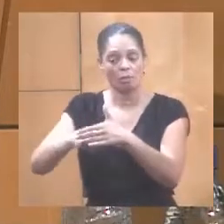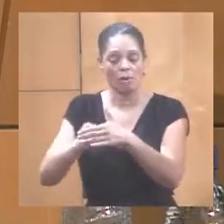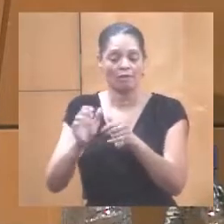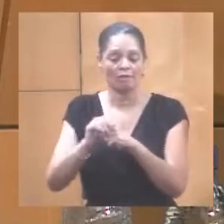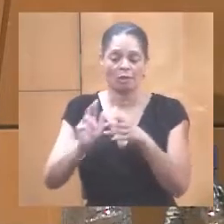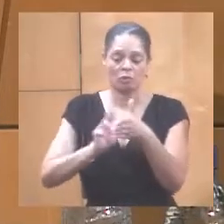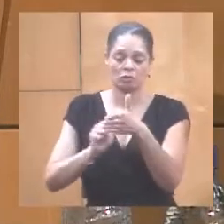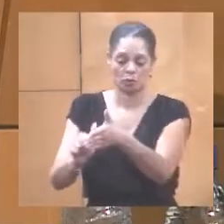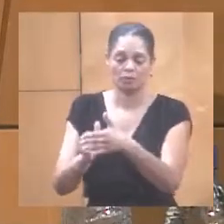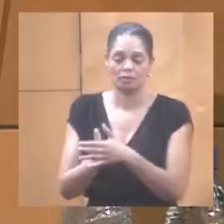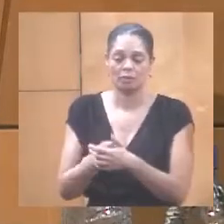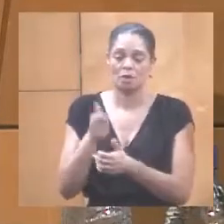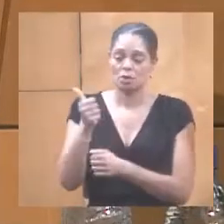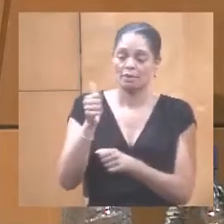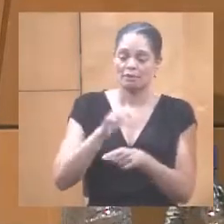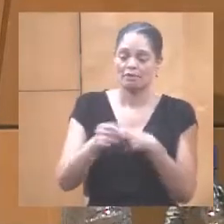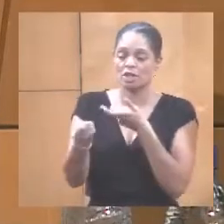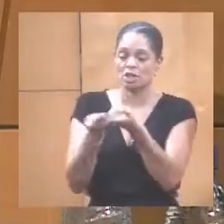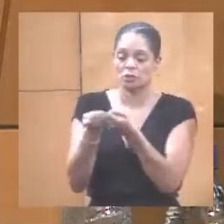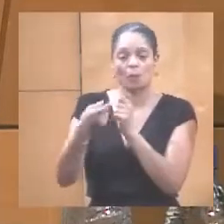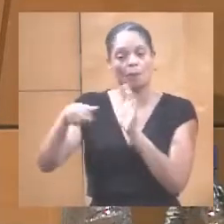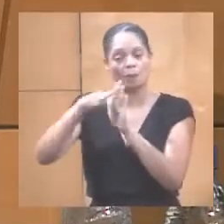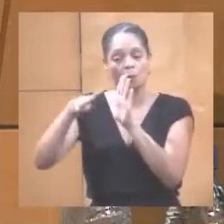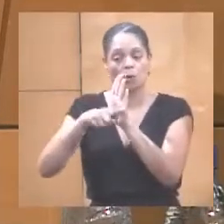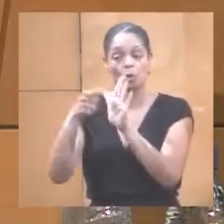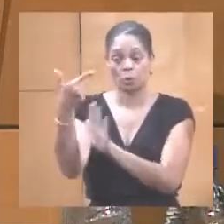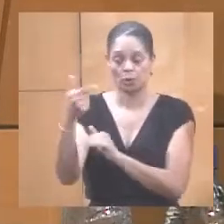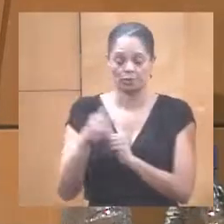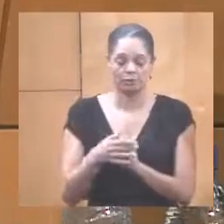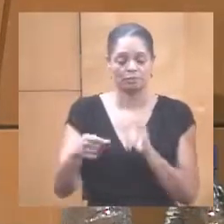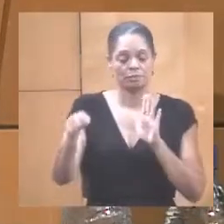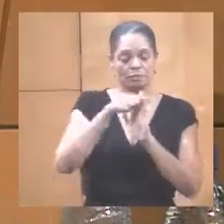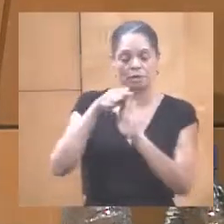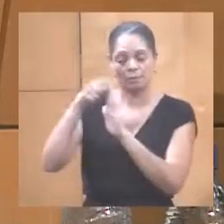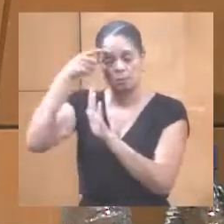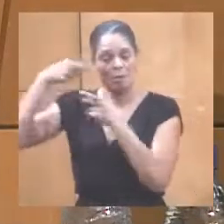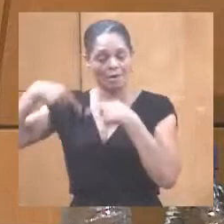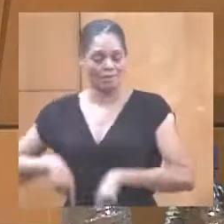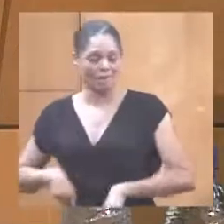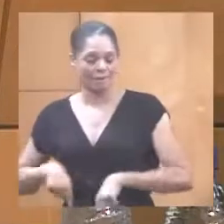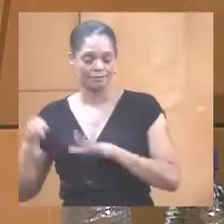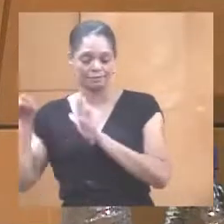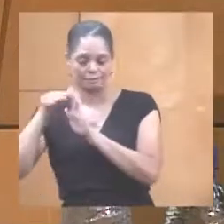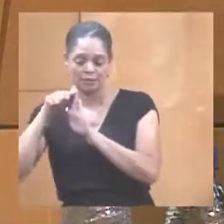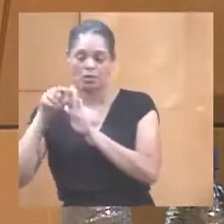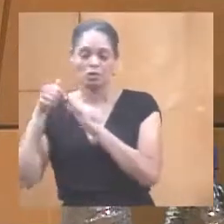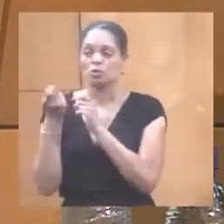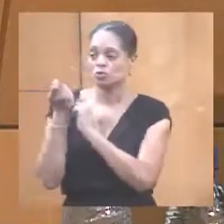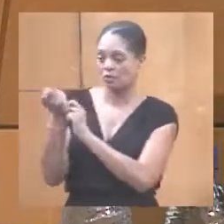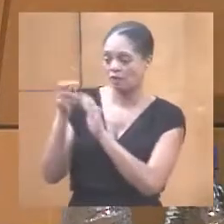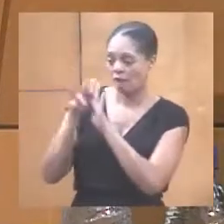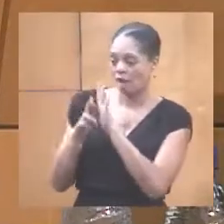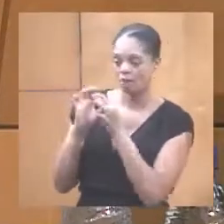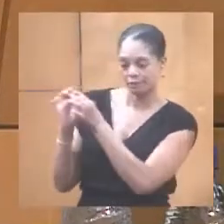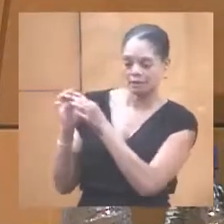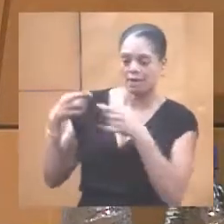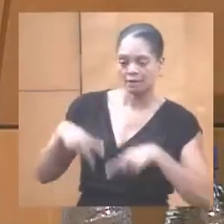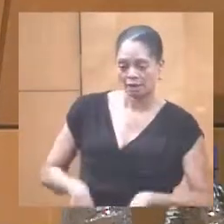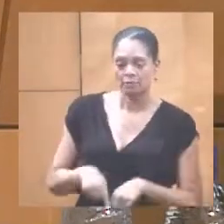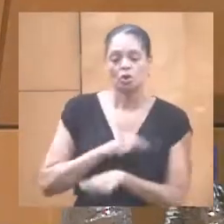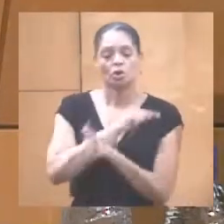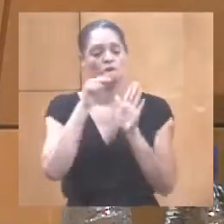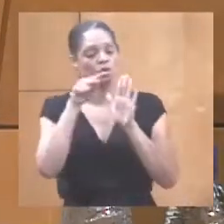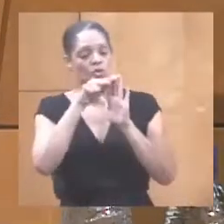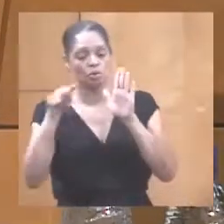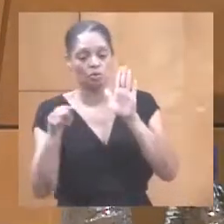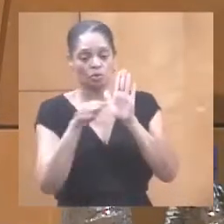qui fait que Pôle emploi gère deux mesures. L'un pour le compte de l'État, avec les règles définies par l'État, et un autre pour le